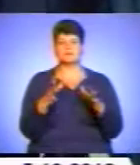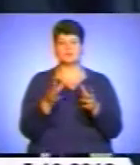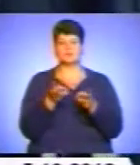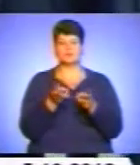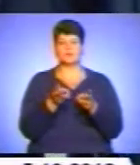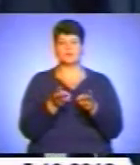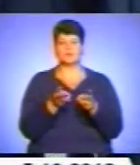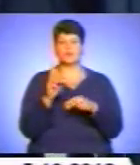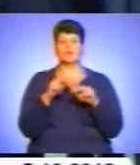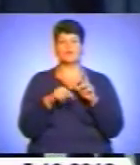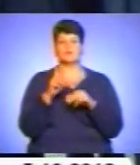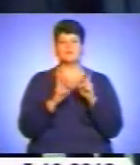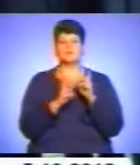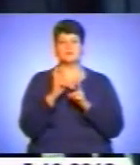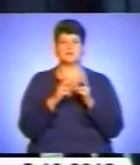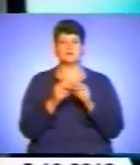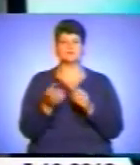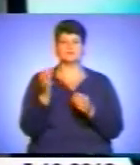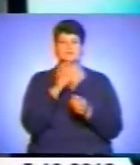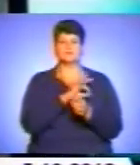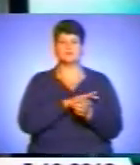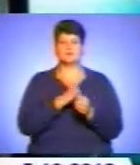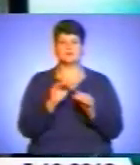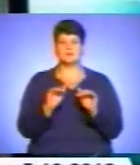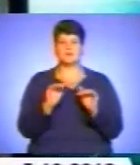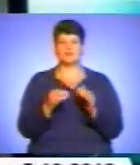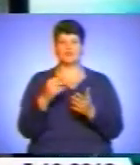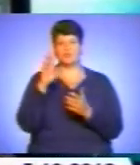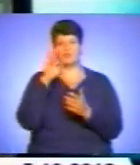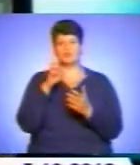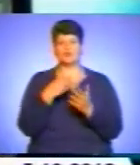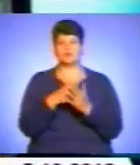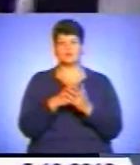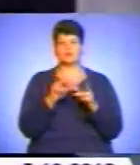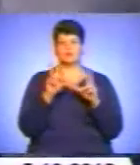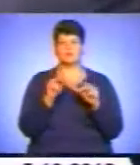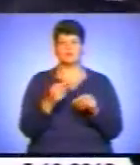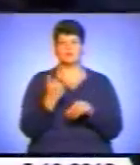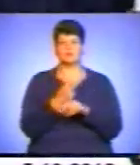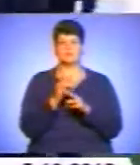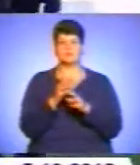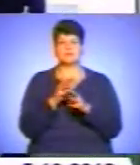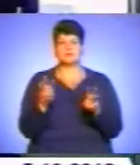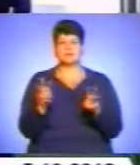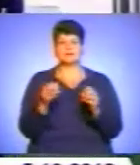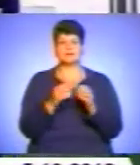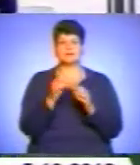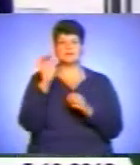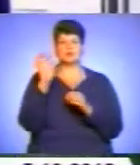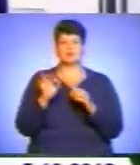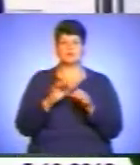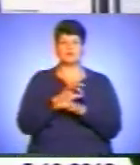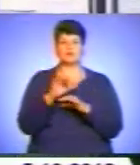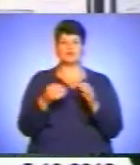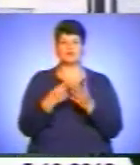Будівництво підприємства принесе набивку. У користь місцевому бюджету, пообіцяв прем'єр-міністр, адже 10% проєктної вартості